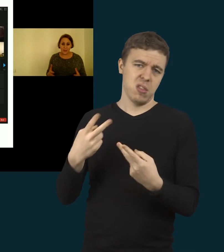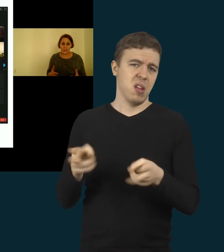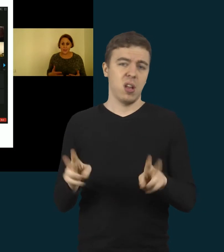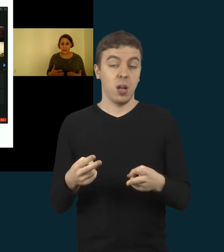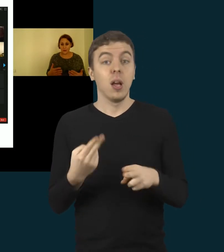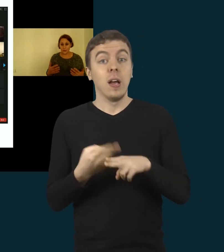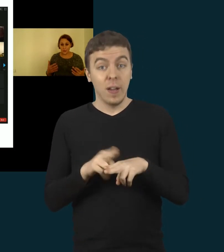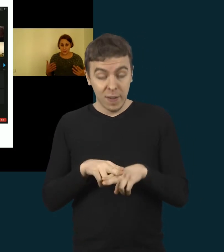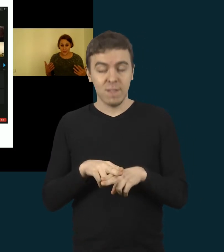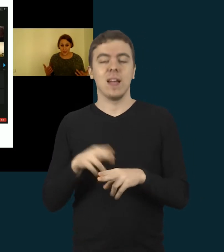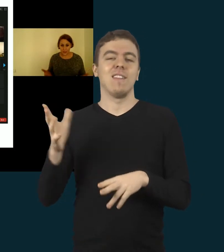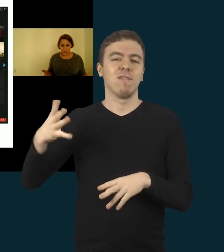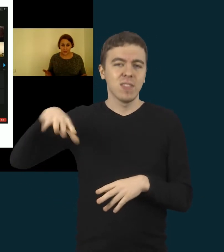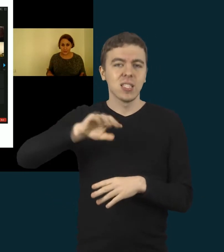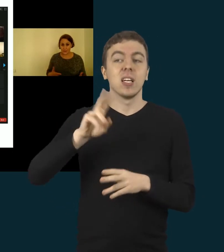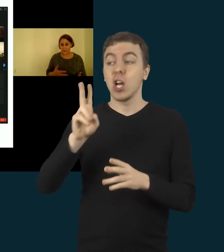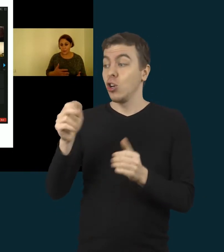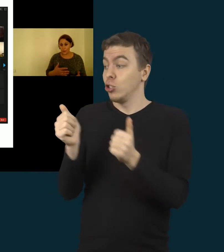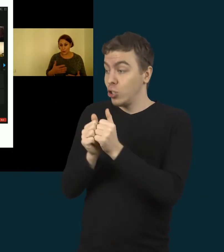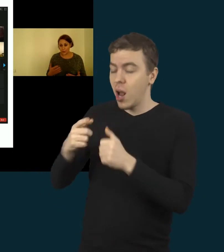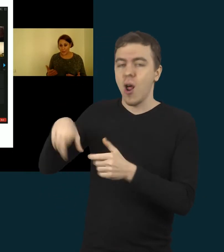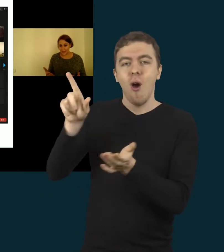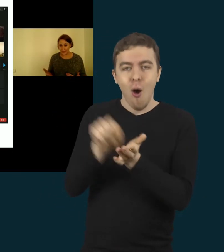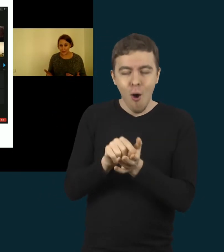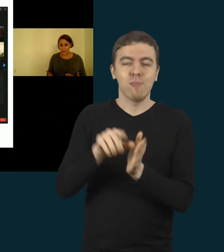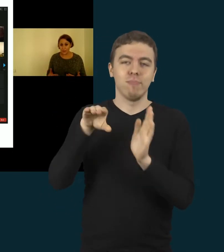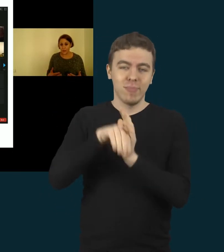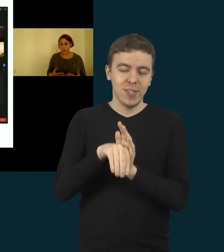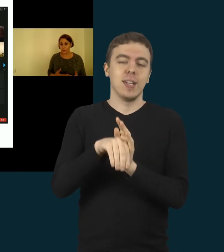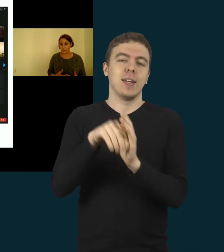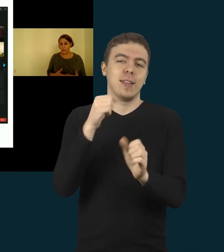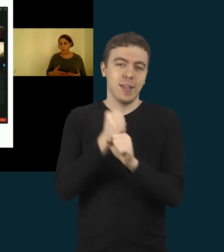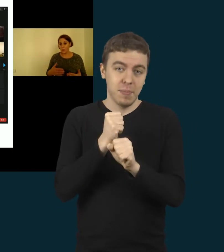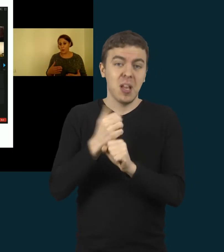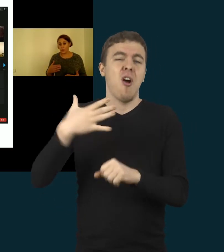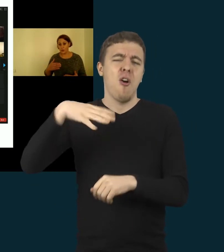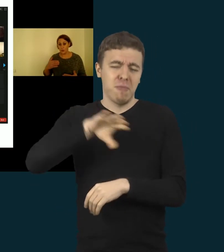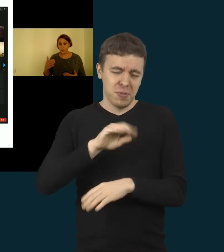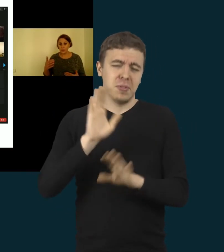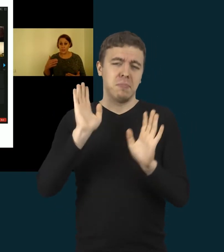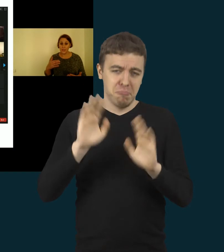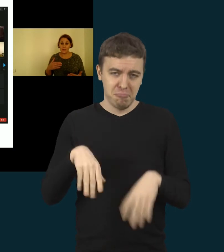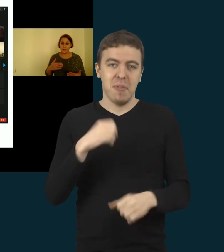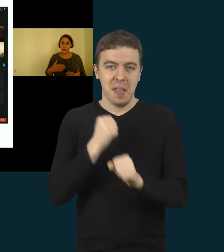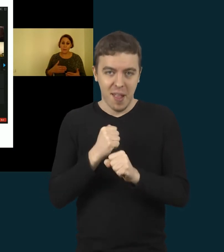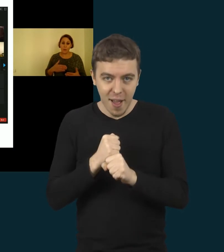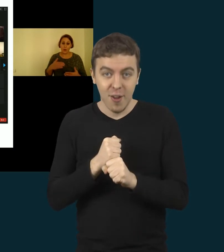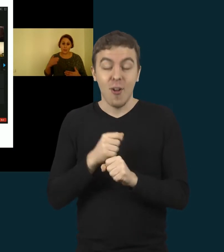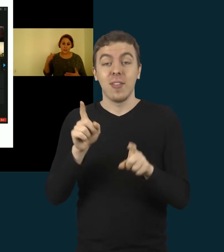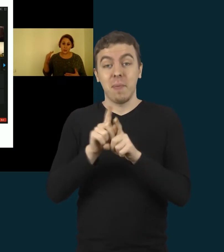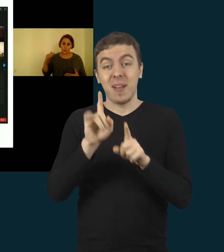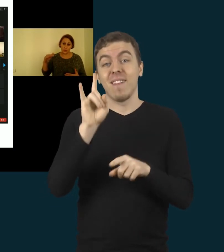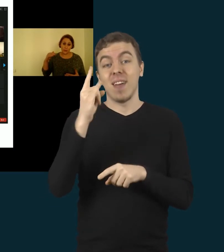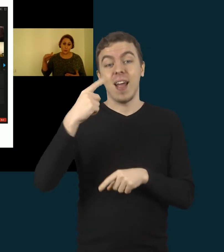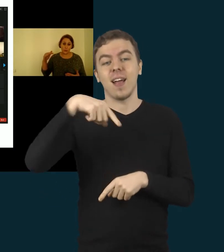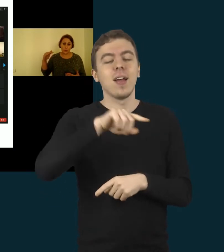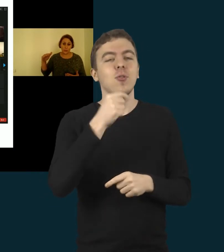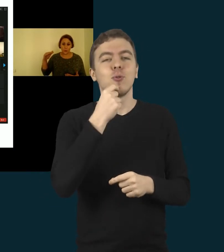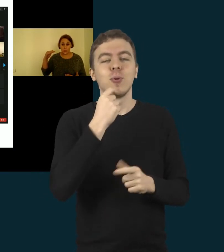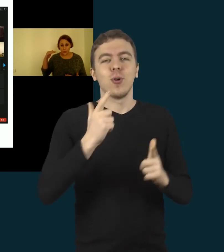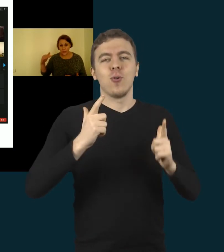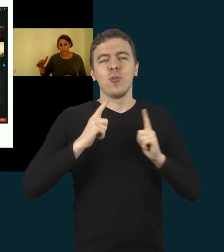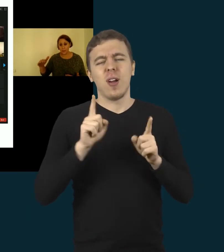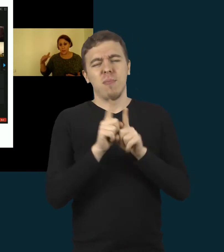įstraukdavo visa šeima, visi noriai tą darydavo ir aišku, tai buvo šiek tiek vaikam poilsis nuo tam tikrų